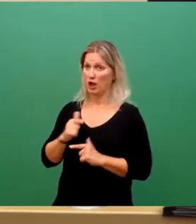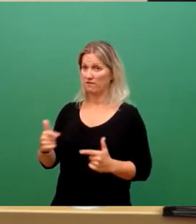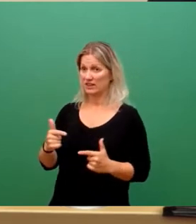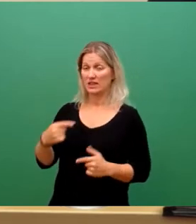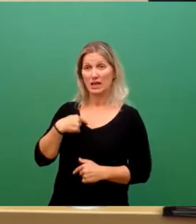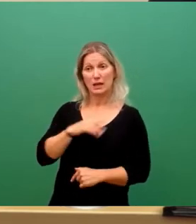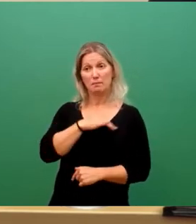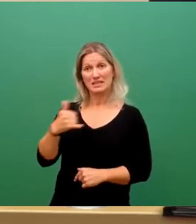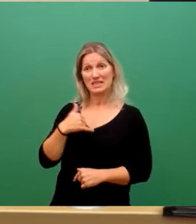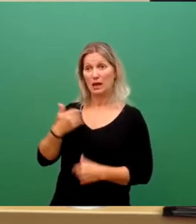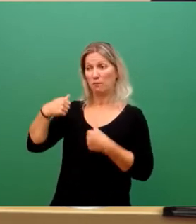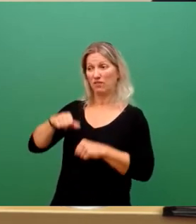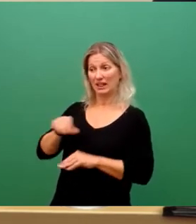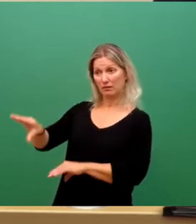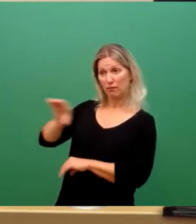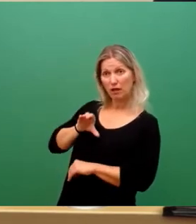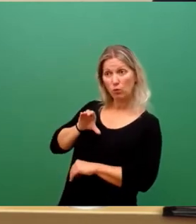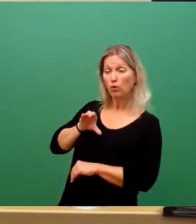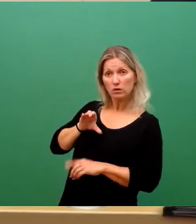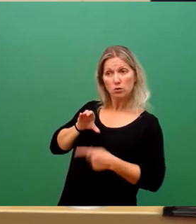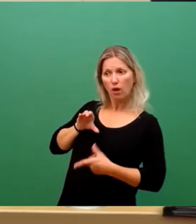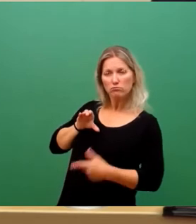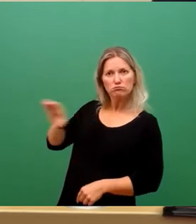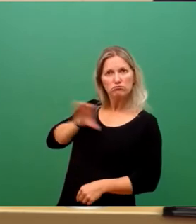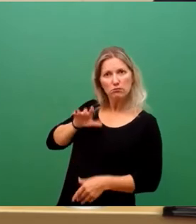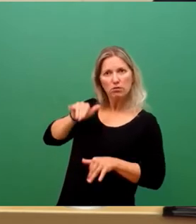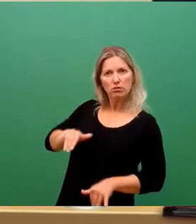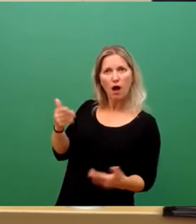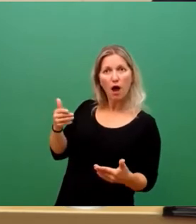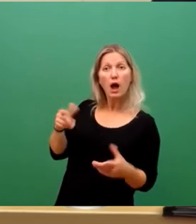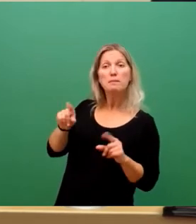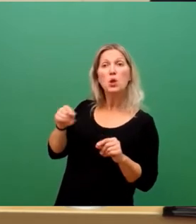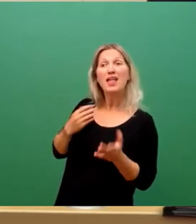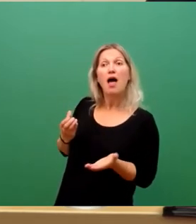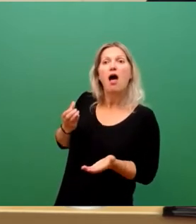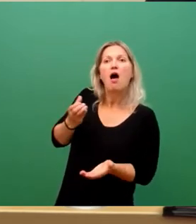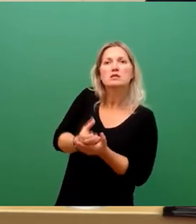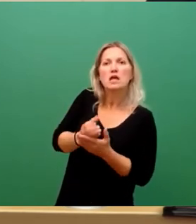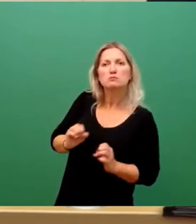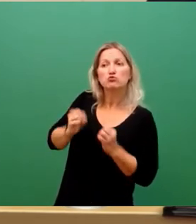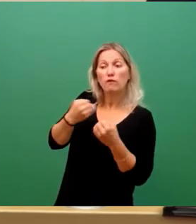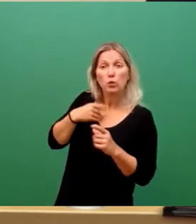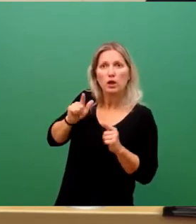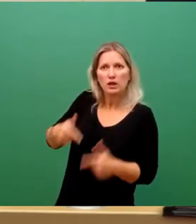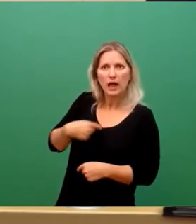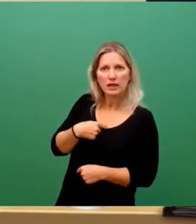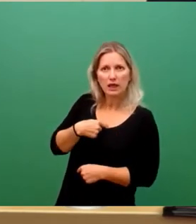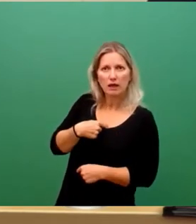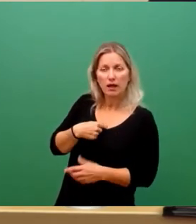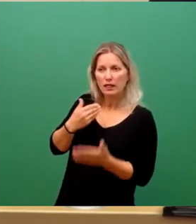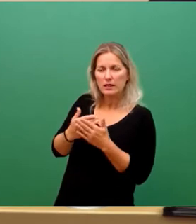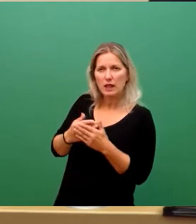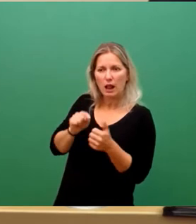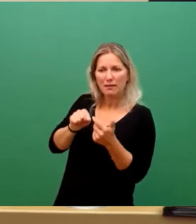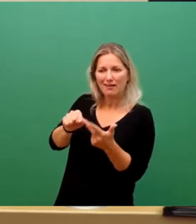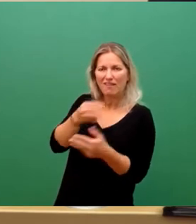Lieferverpflichtungen erhalten. Somit war auch nicht notwendig, Ersatzbeschaffungen vorzunehmen und damit erübrigt sich auch